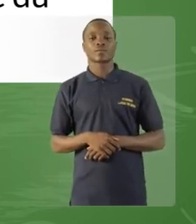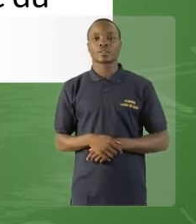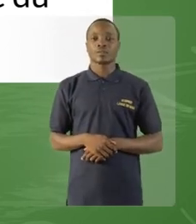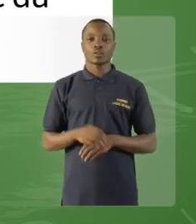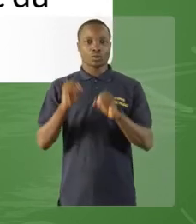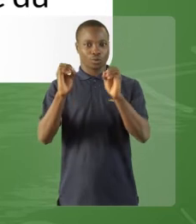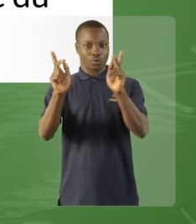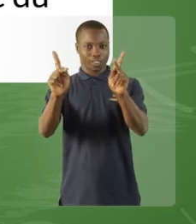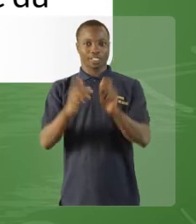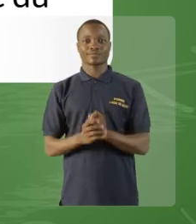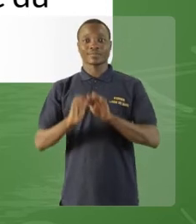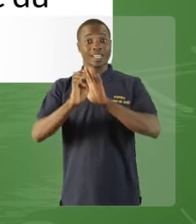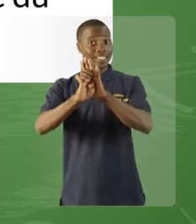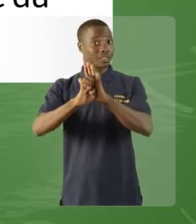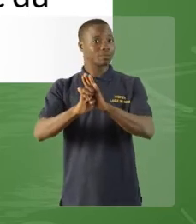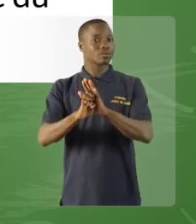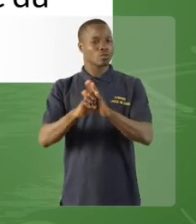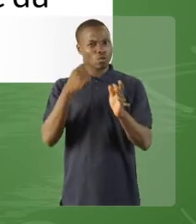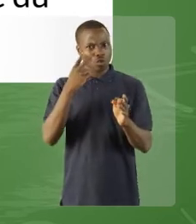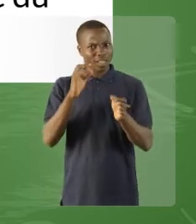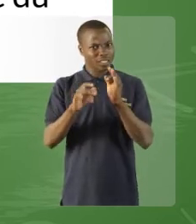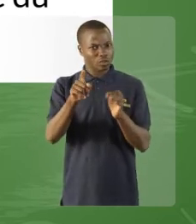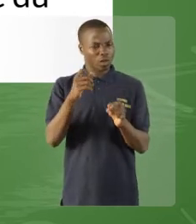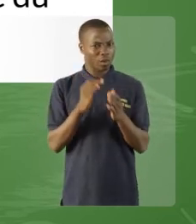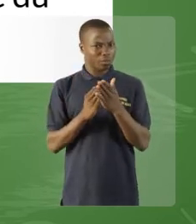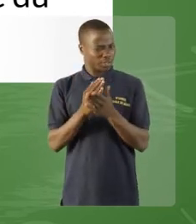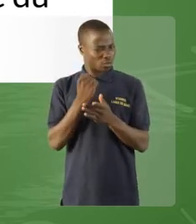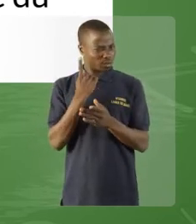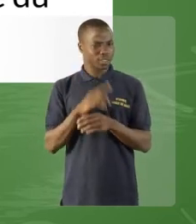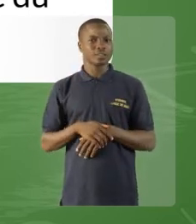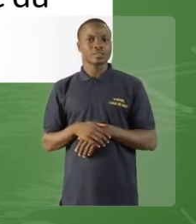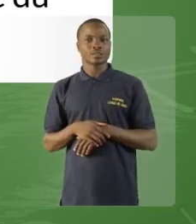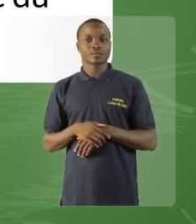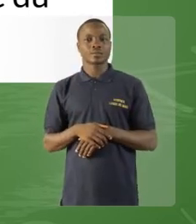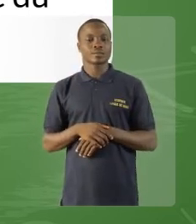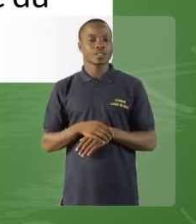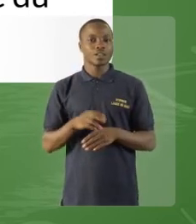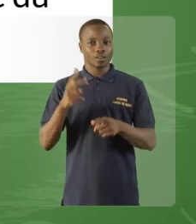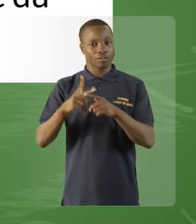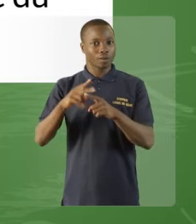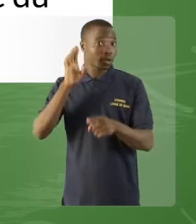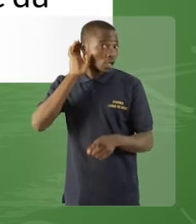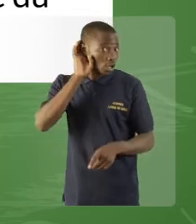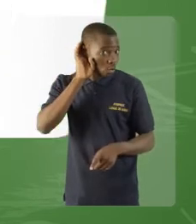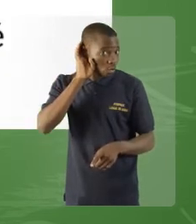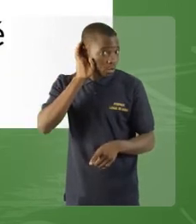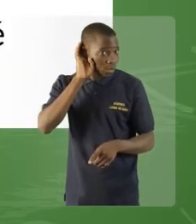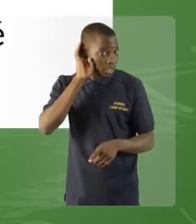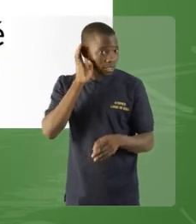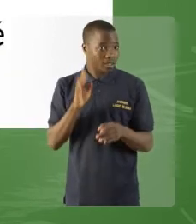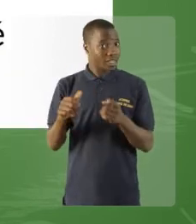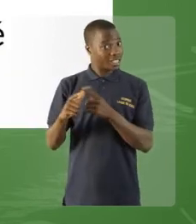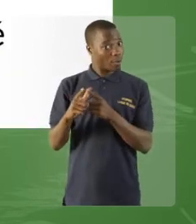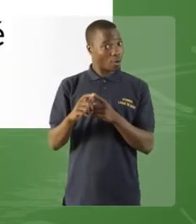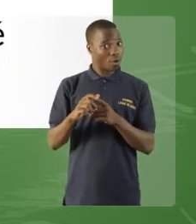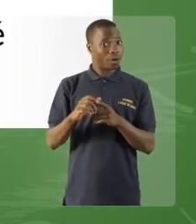on ajoute le participe passé du verbe à conjuguer. Bien, exemple,